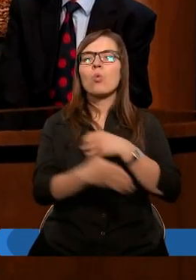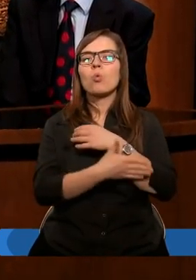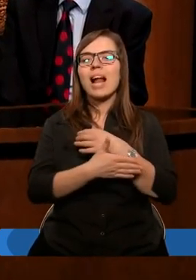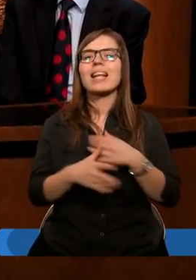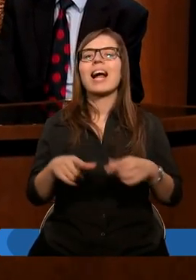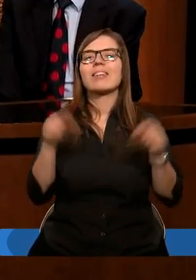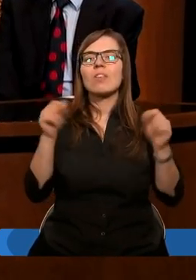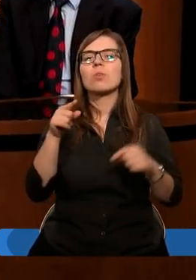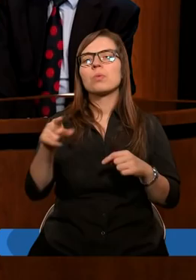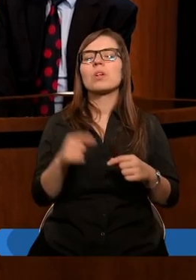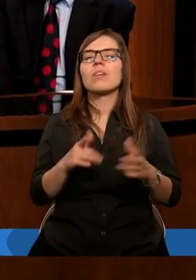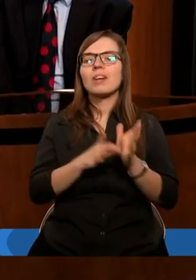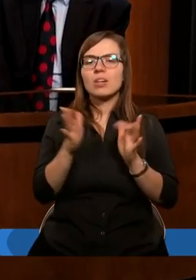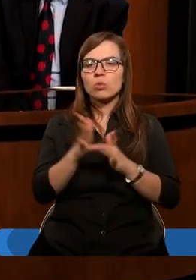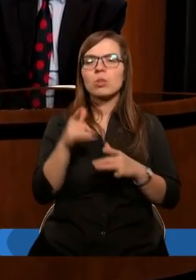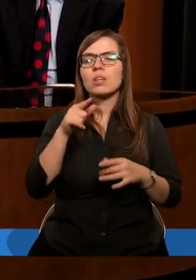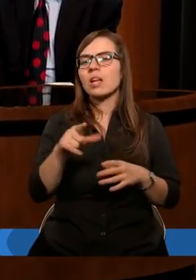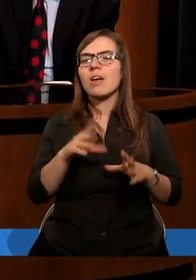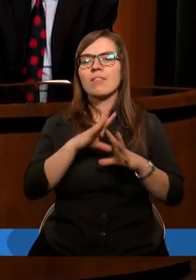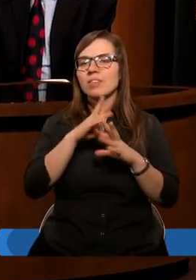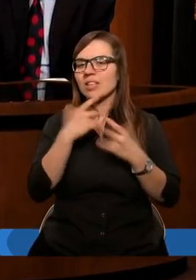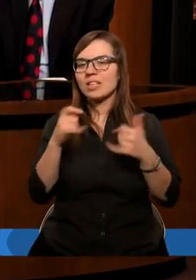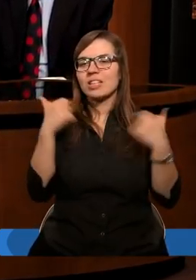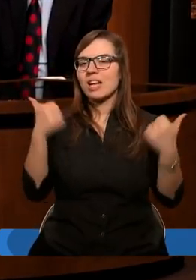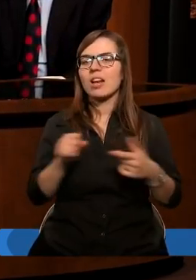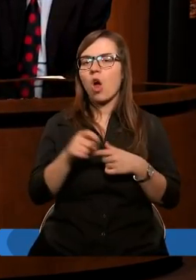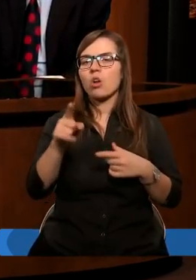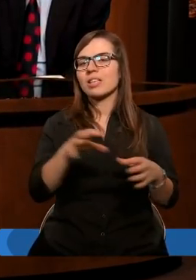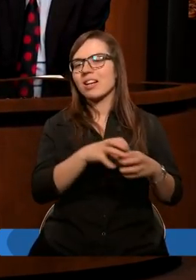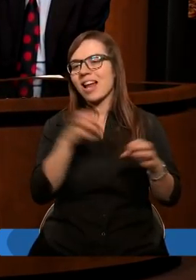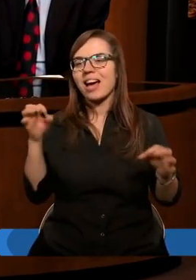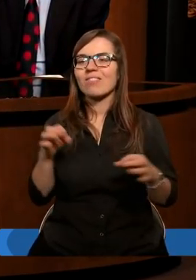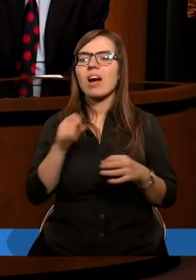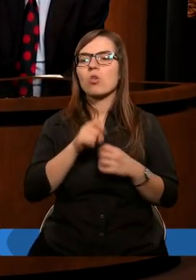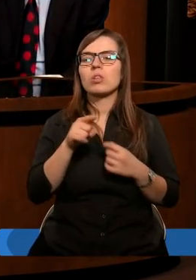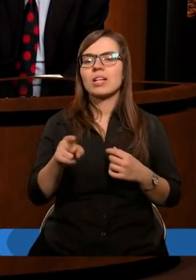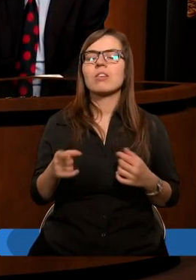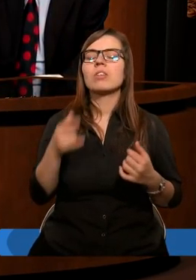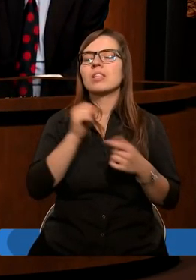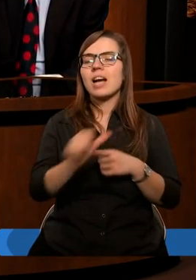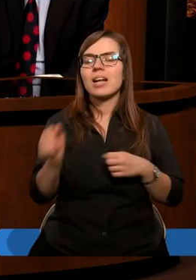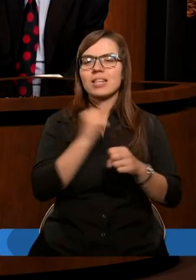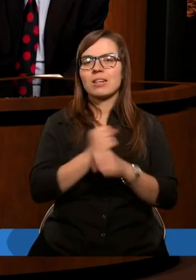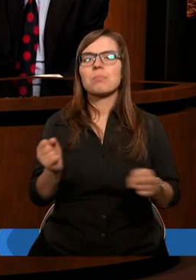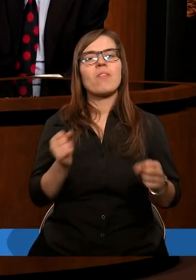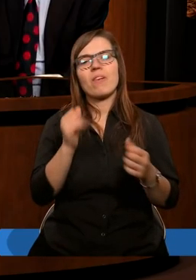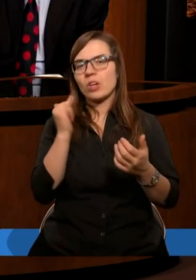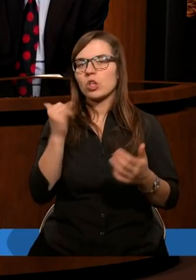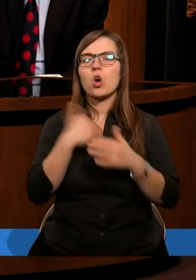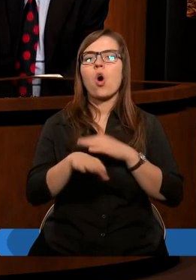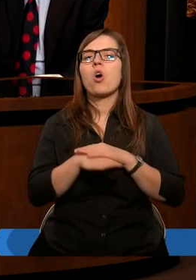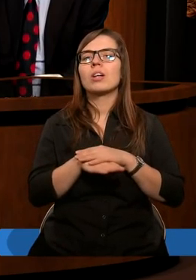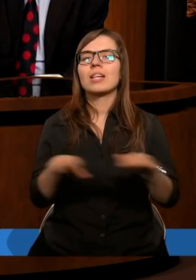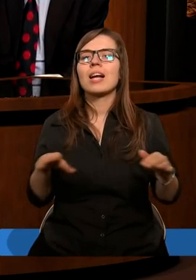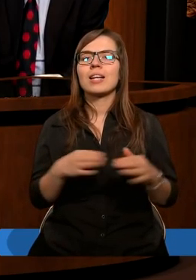uzasadnienie? Czyli jak raz przyjmiesz Chrystusa, to już cię nic nie jest w stanie od niego oderwać. Już jesteś zbawiony na amen.